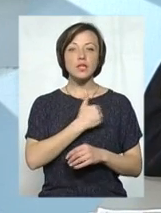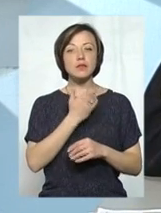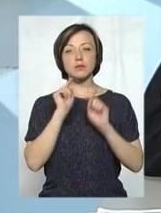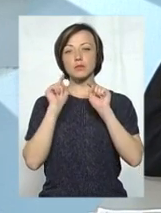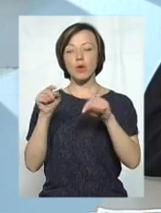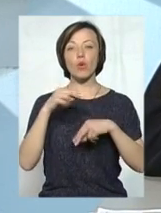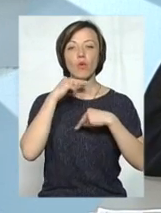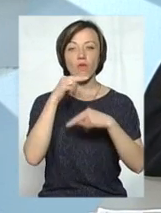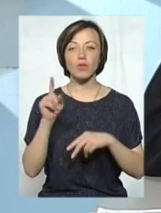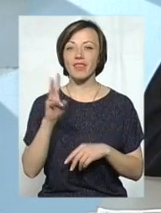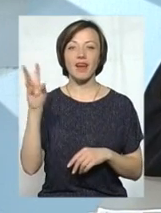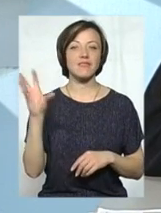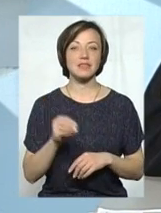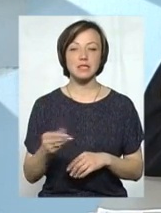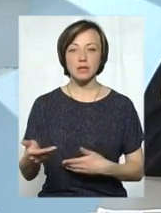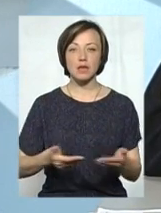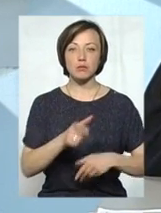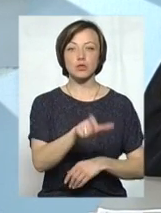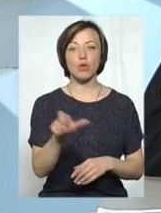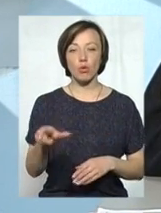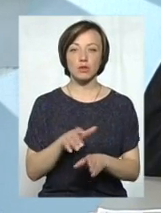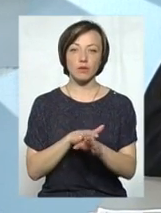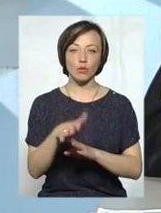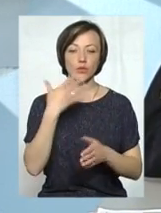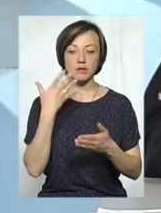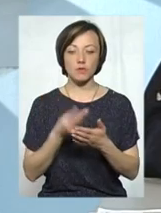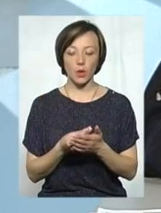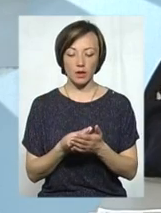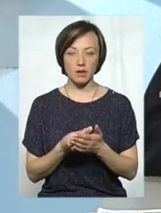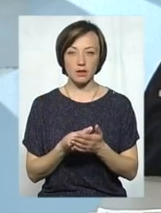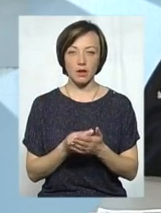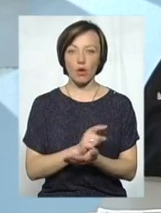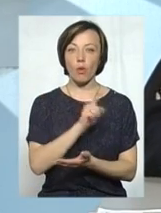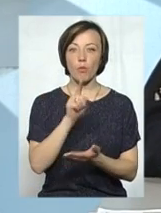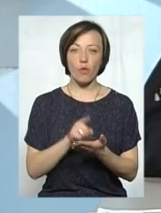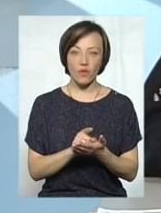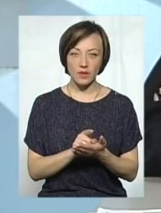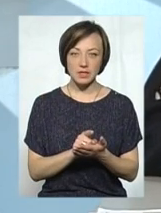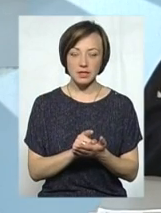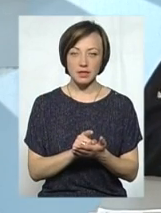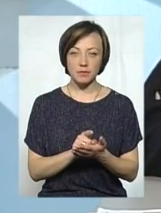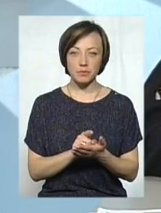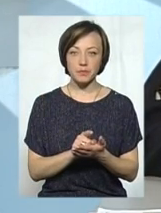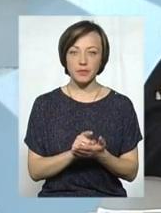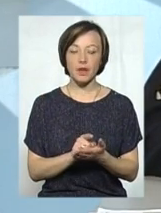акцентувати увагу, що не всі пішоходи добросовісно виконують свої обов'язки, як пішохода відповідно до правил дорожнього